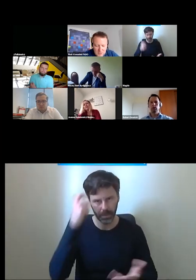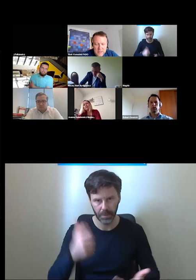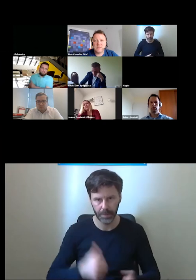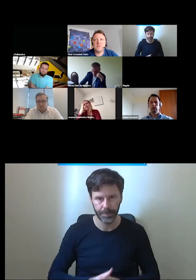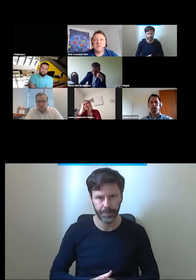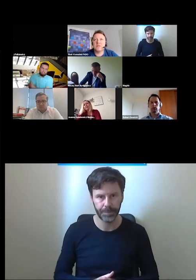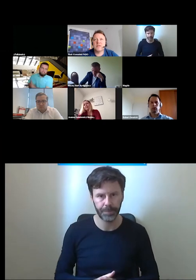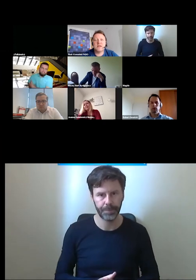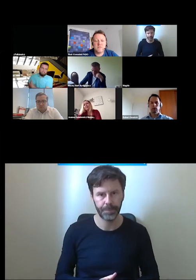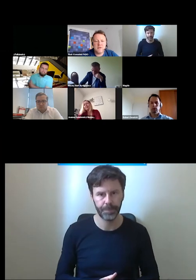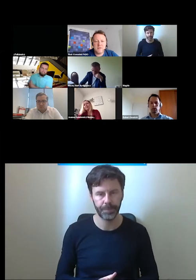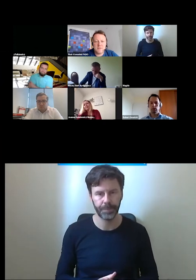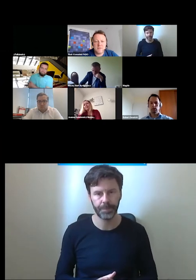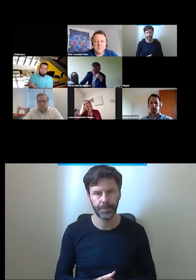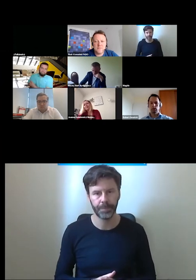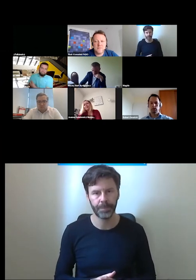słuchajcie to jeszcze tak